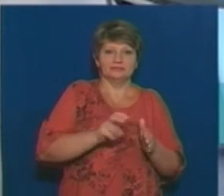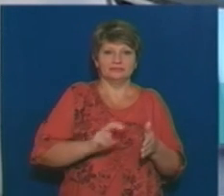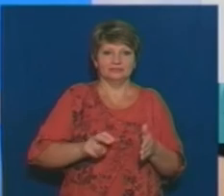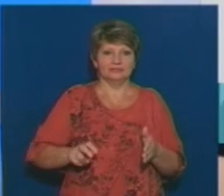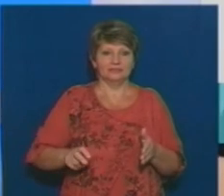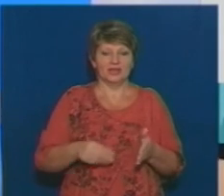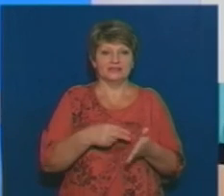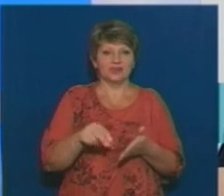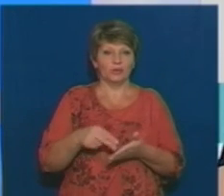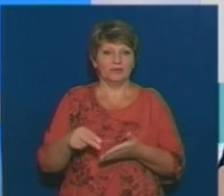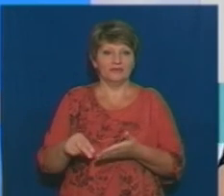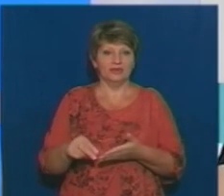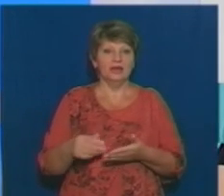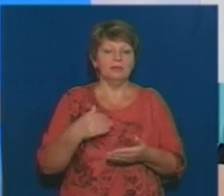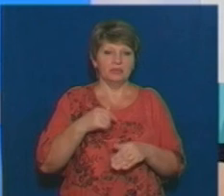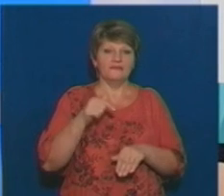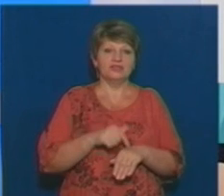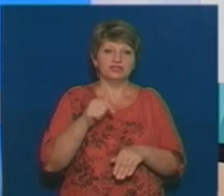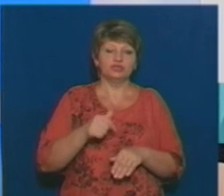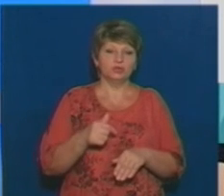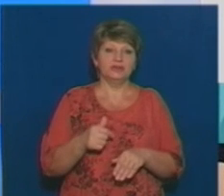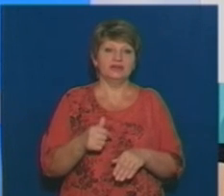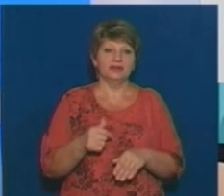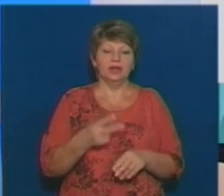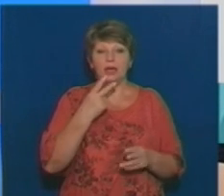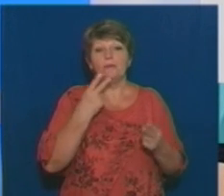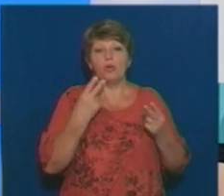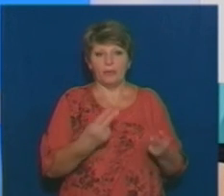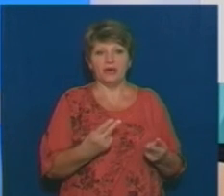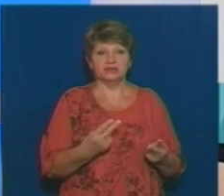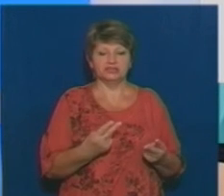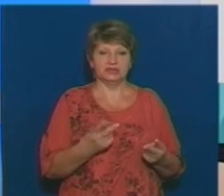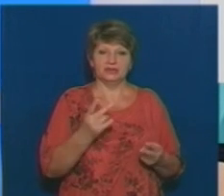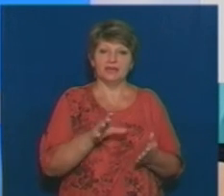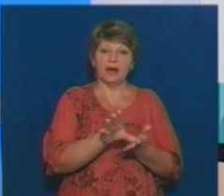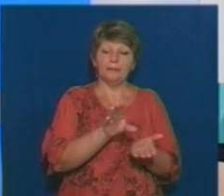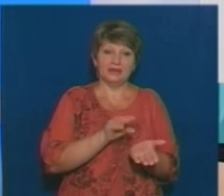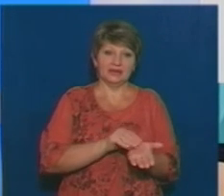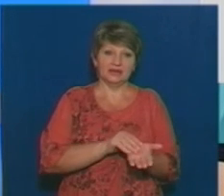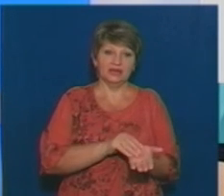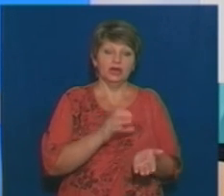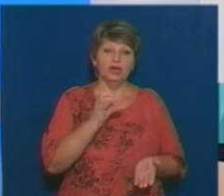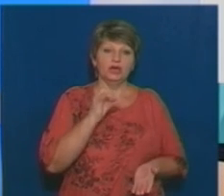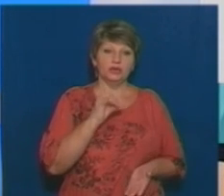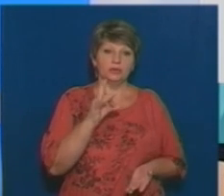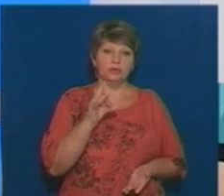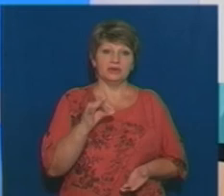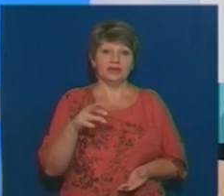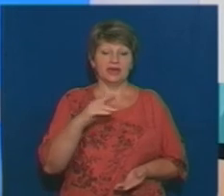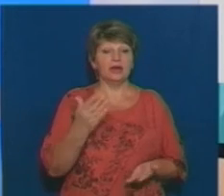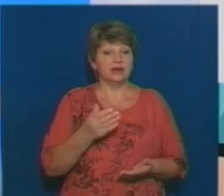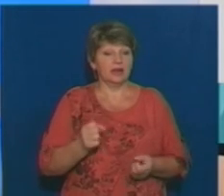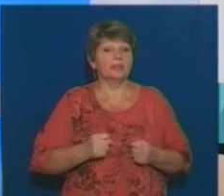закупівельників. Це ми відчули, ну, можливо, не відчули, а побачили, так би мовити, на прикладі Юрії, яка